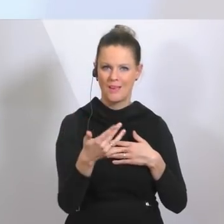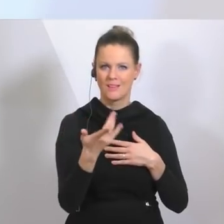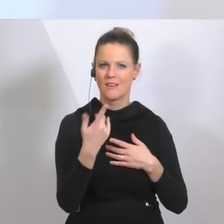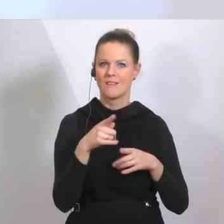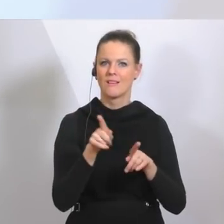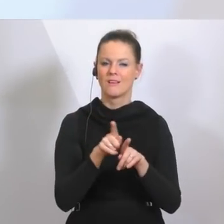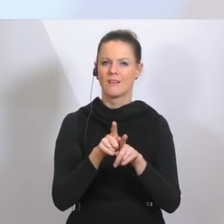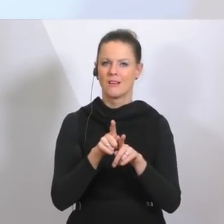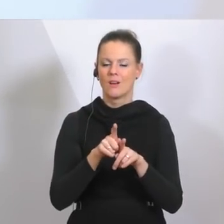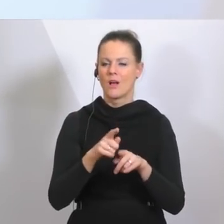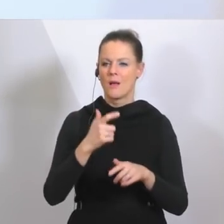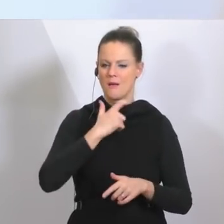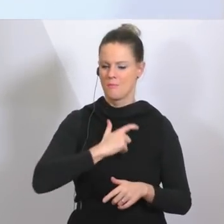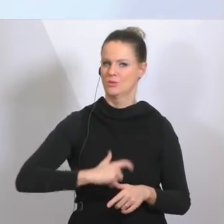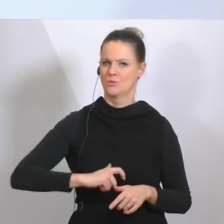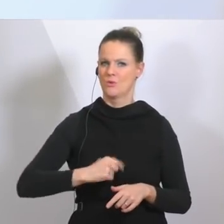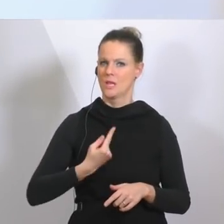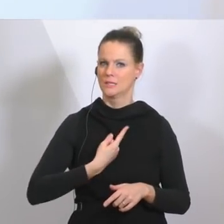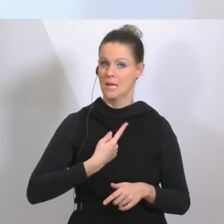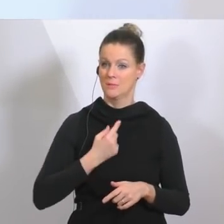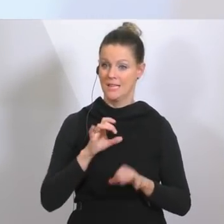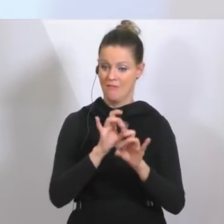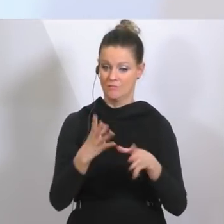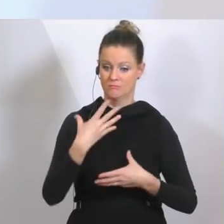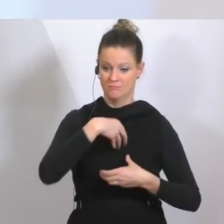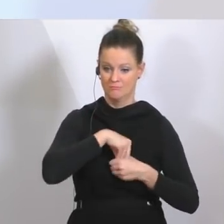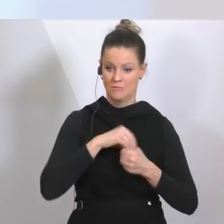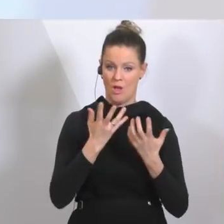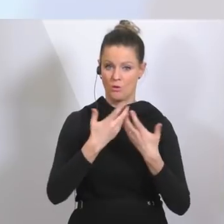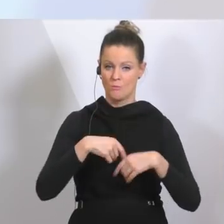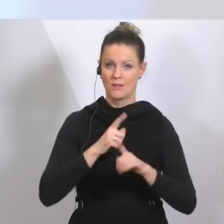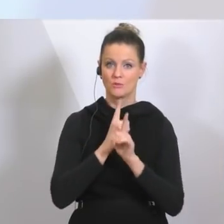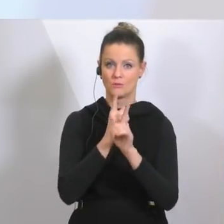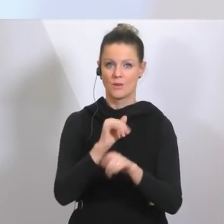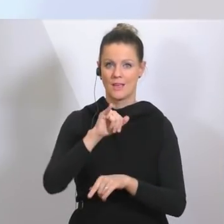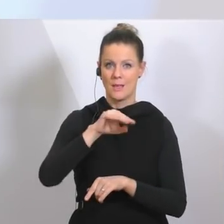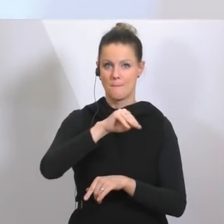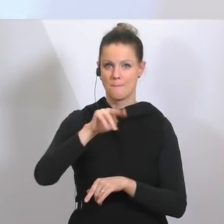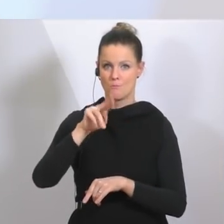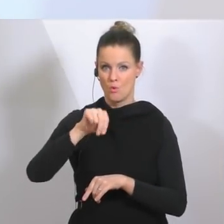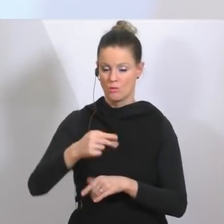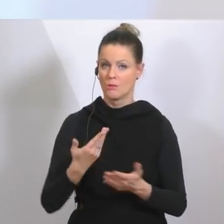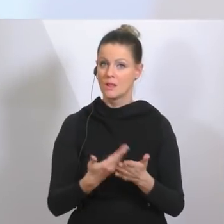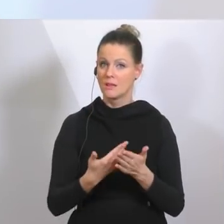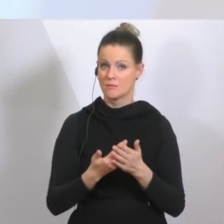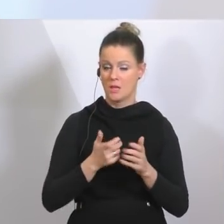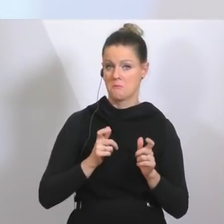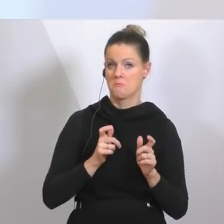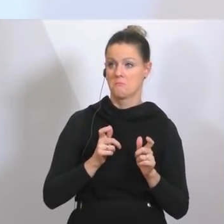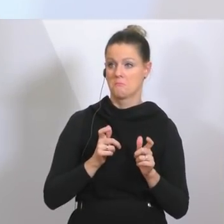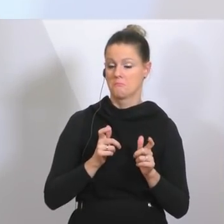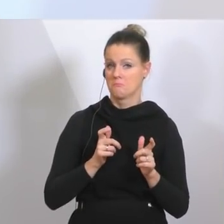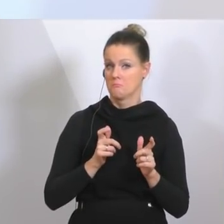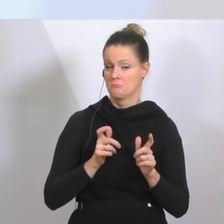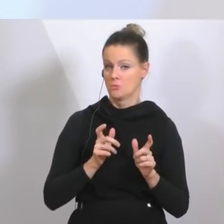die damit einhergeht. Aber wir schauen uns diesen Bereich kontrollierend, damit uns da nichts passiert, auch laufend an. Es